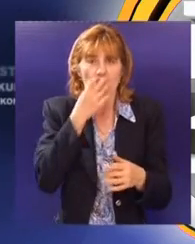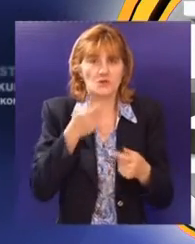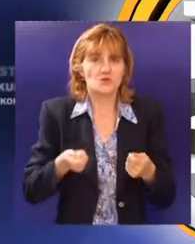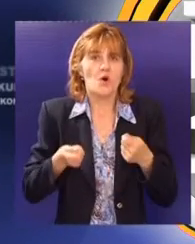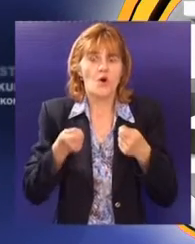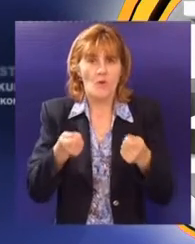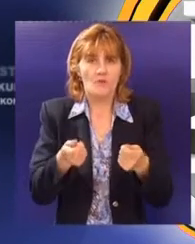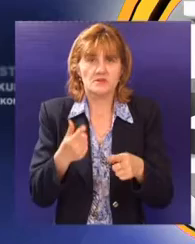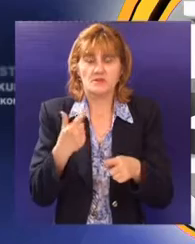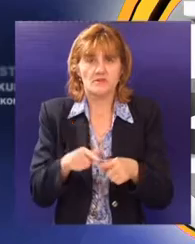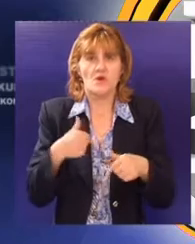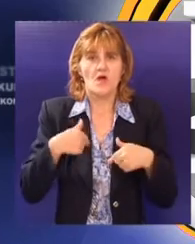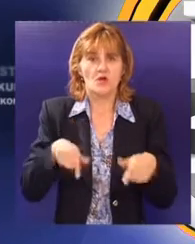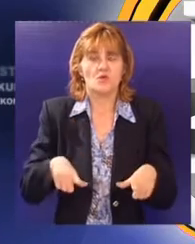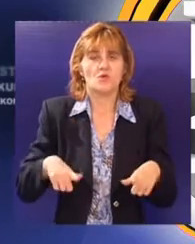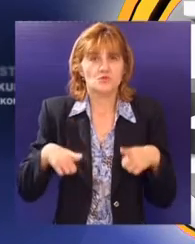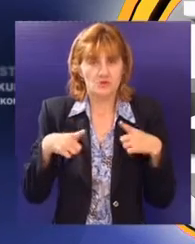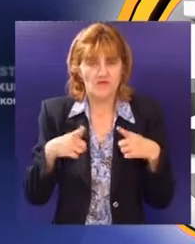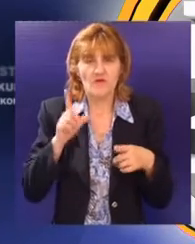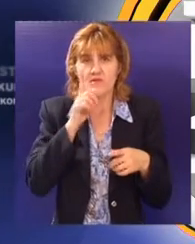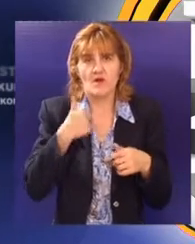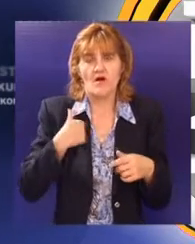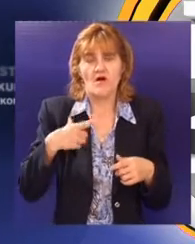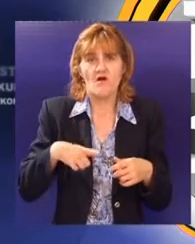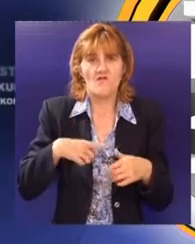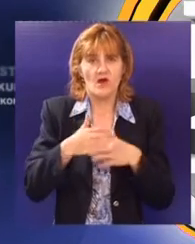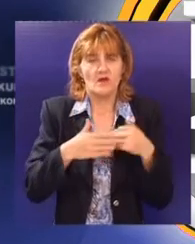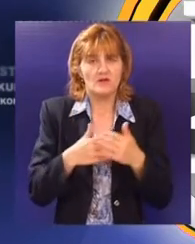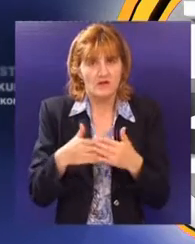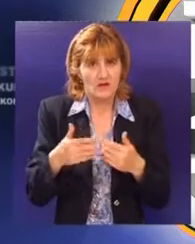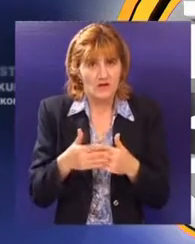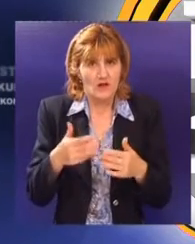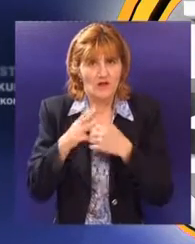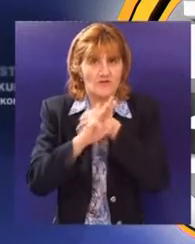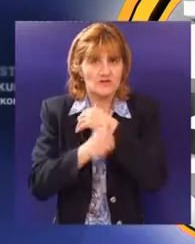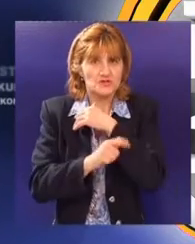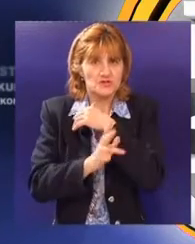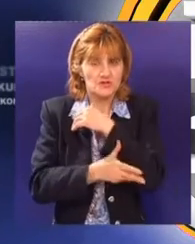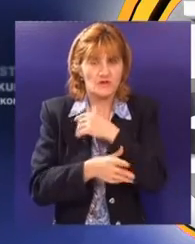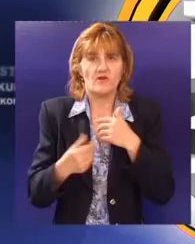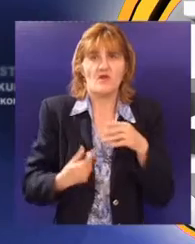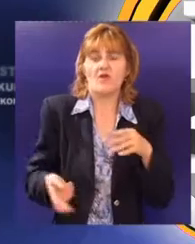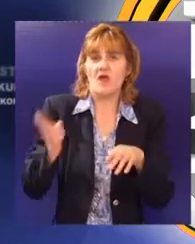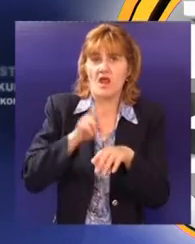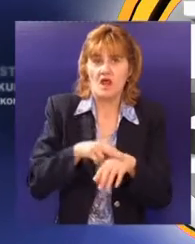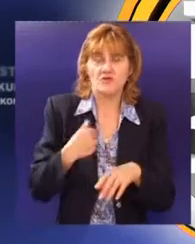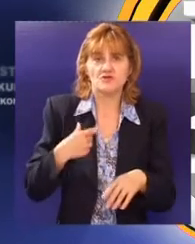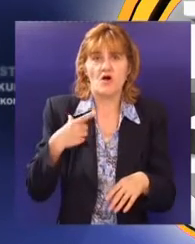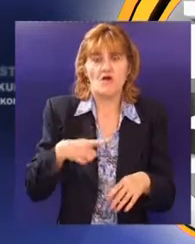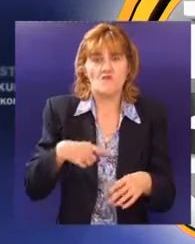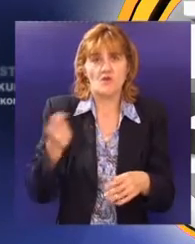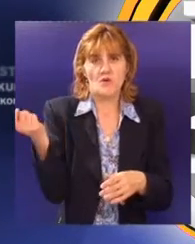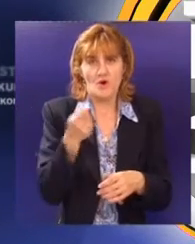fakultet pošto sam iz Subotice i jako sam zavolio građevino za ovih četiri godina. Ja bi najviše volio da upišem